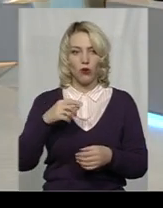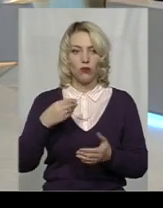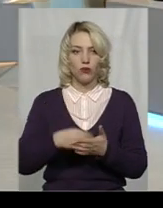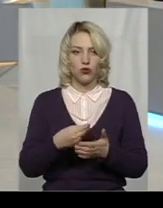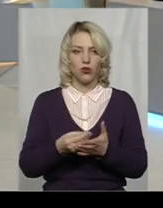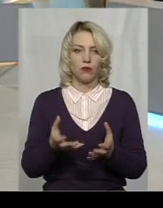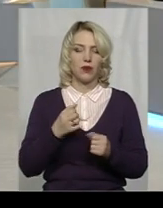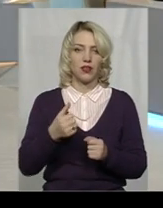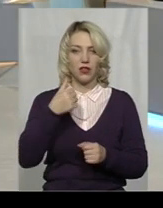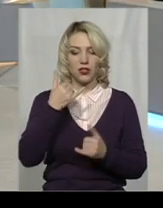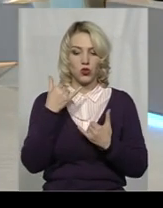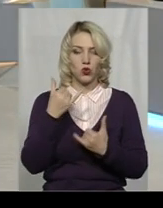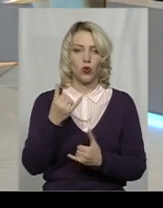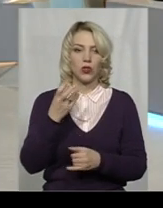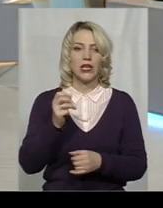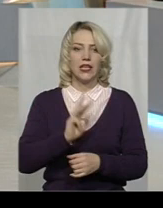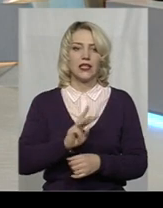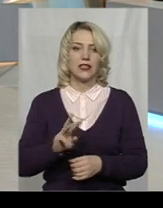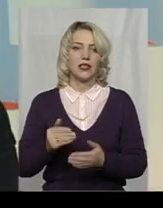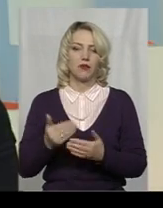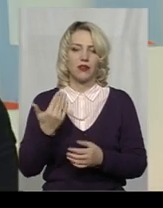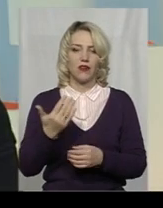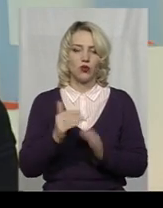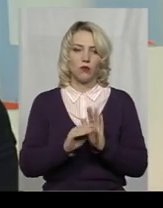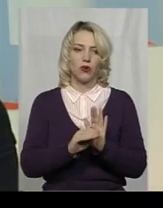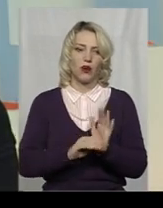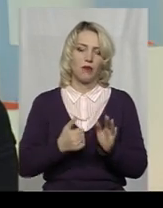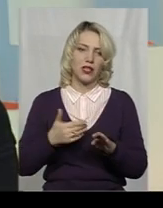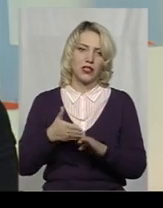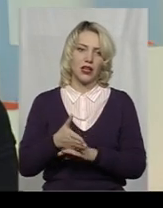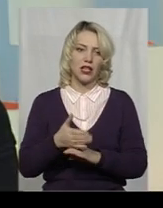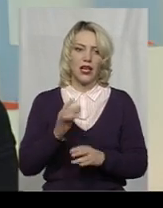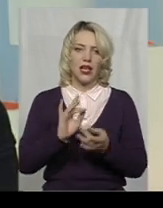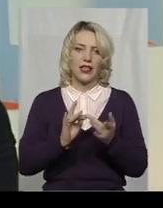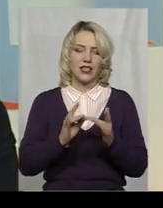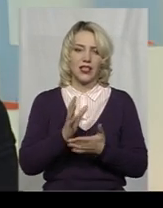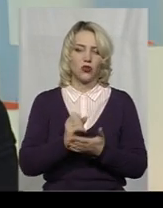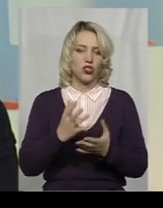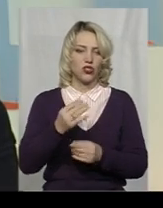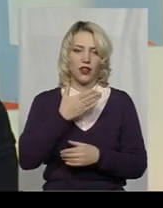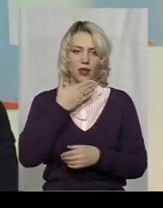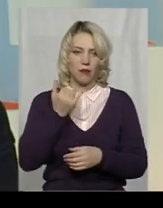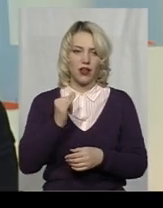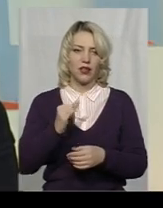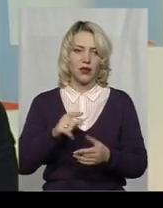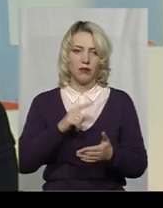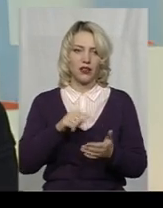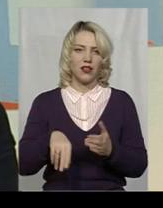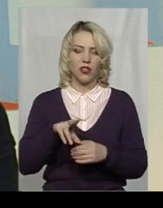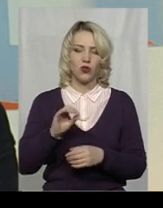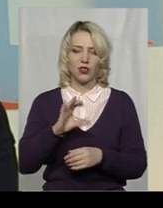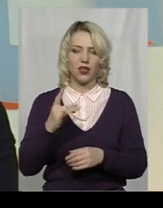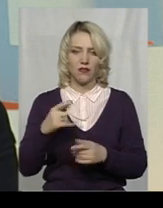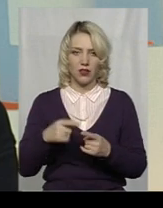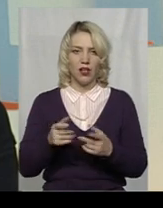Сьогодні? Сьогодні. На сайт перед вашою програмою я заглянула в інтернет-ресурси, його ще немає. І питання до Сергія, чи він